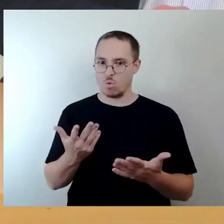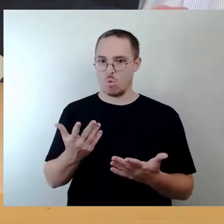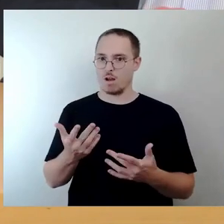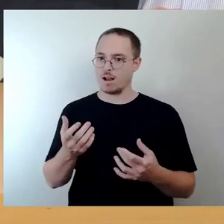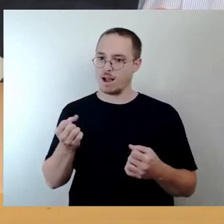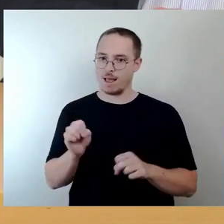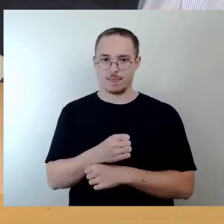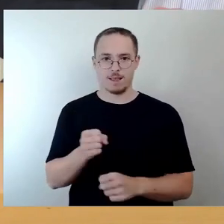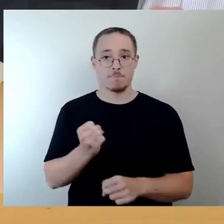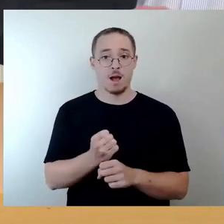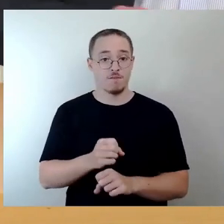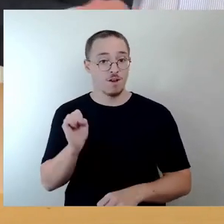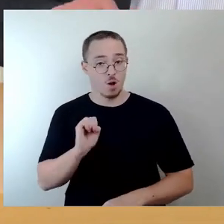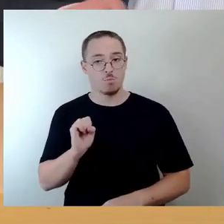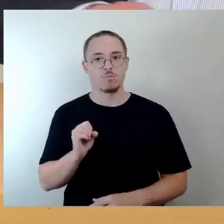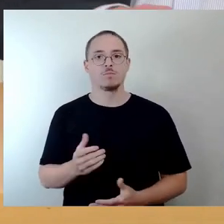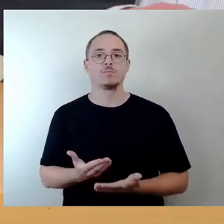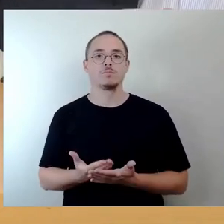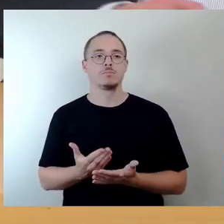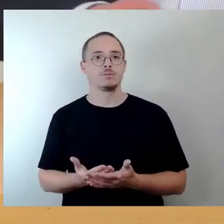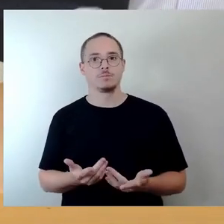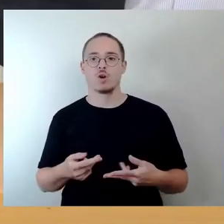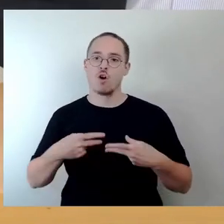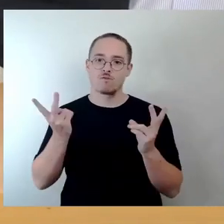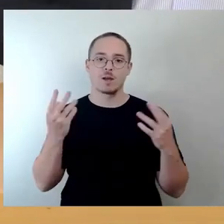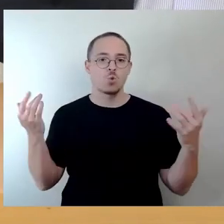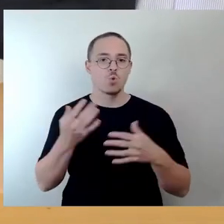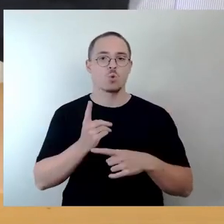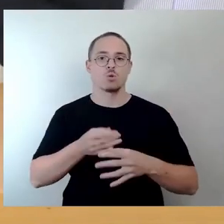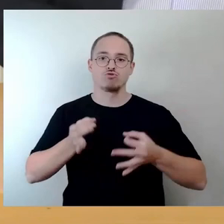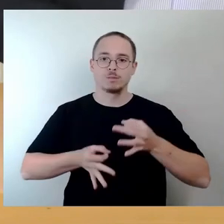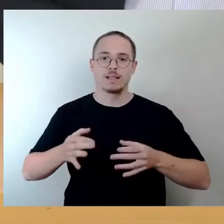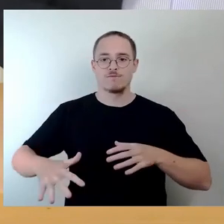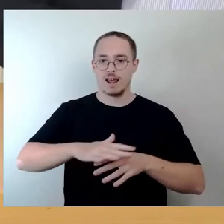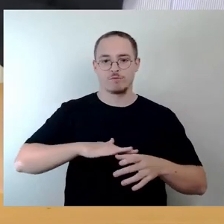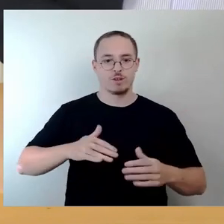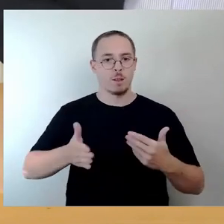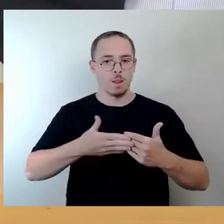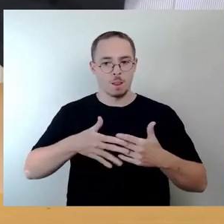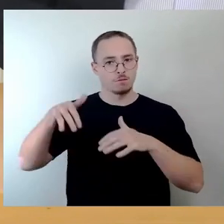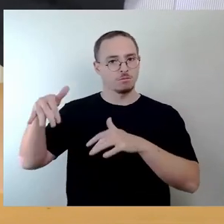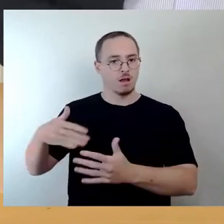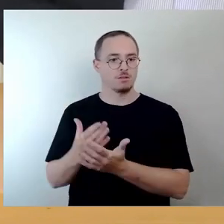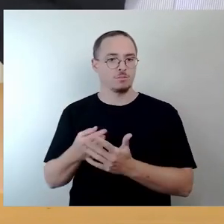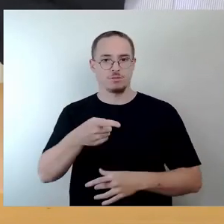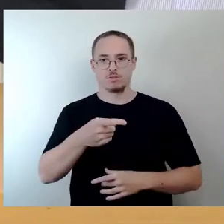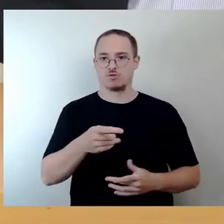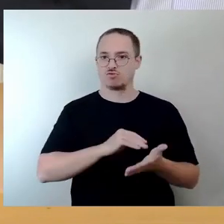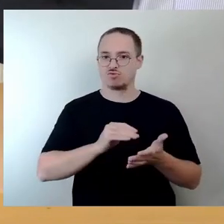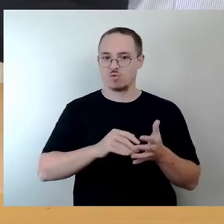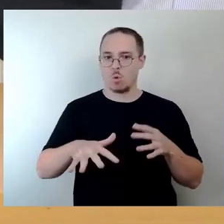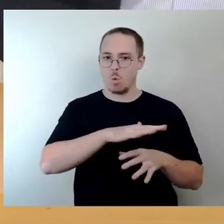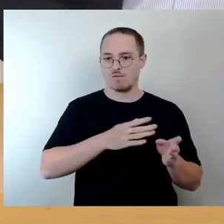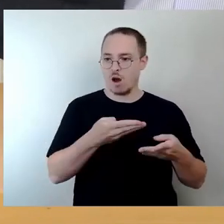einerseits öffentliche Grünen und Spielflächen in unmittelbarer Umgebung, wo argumentiert wird, dass braucht der